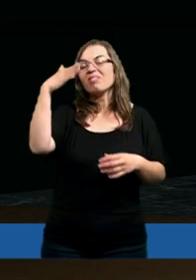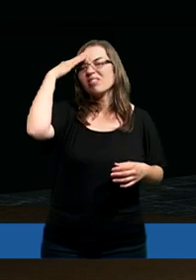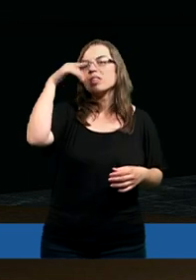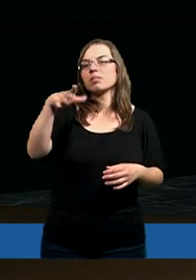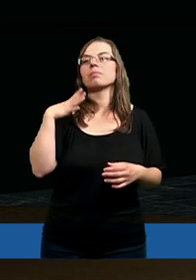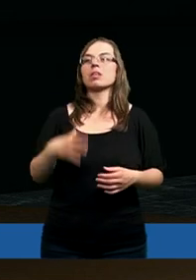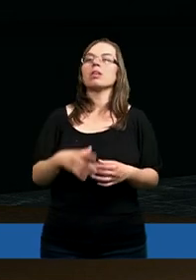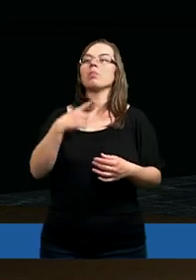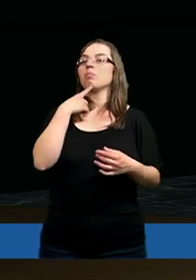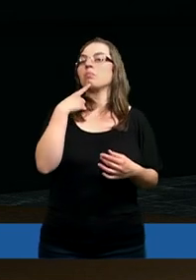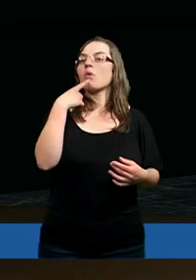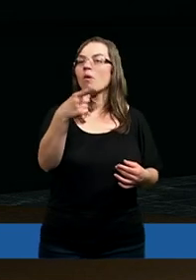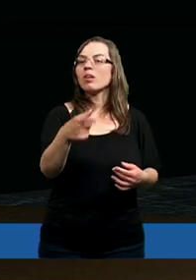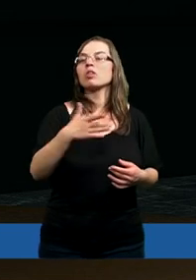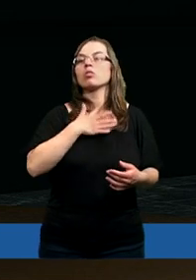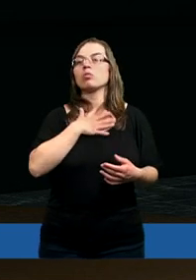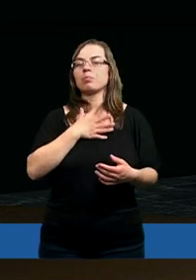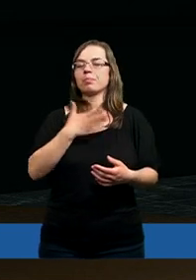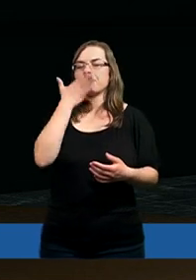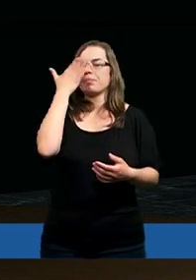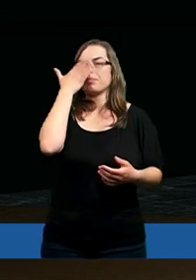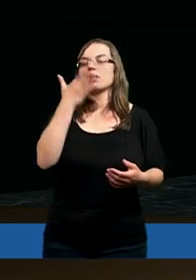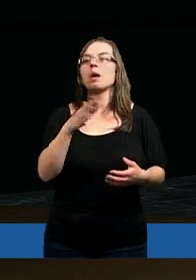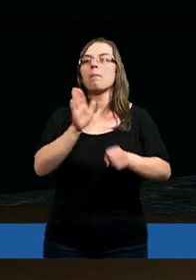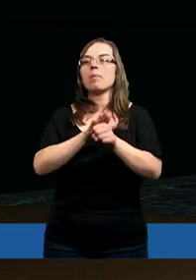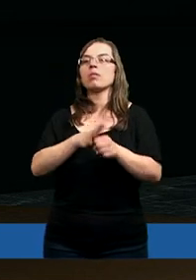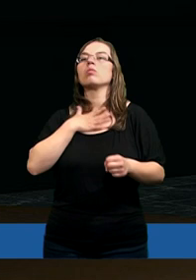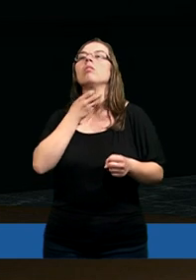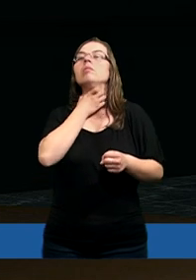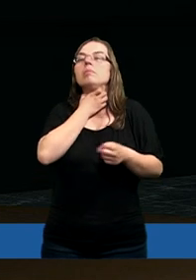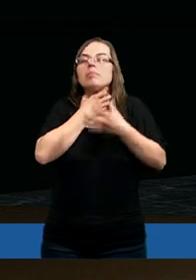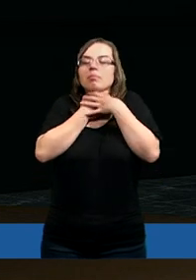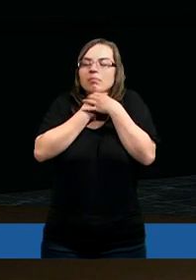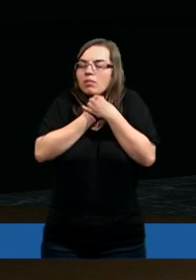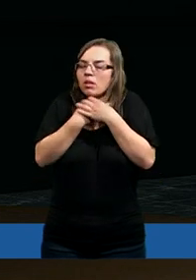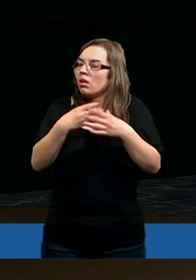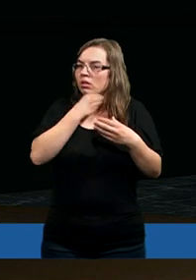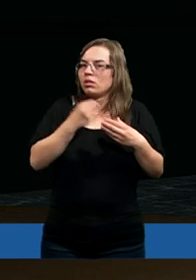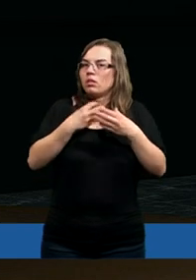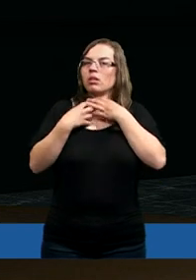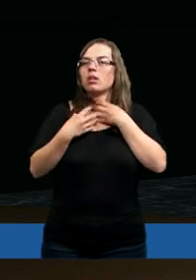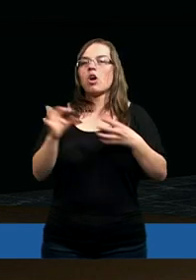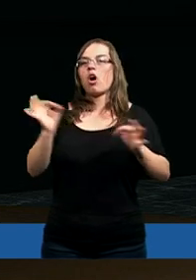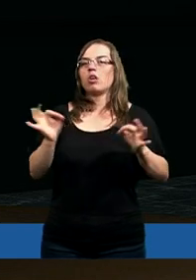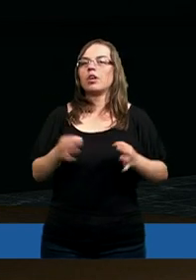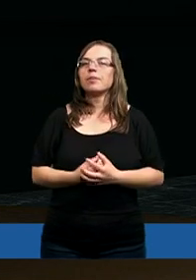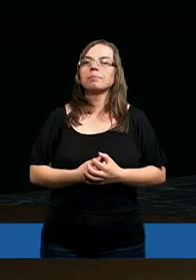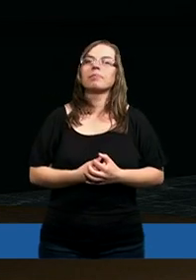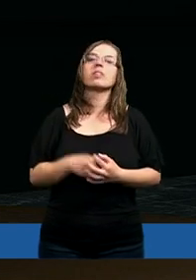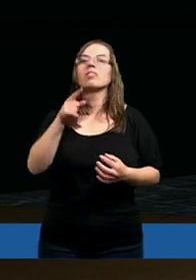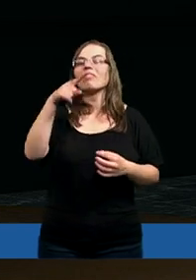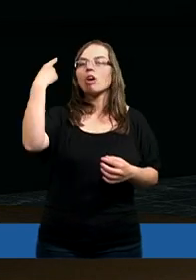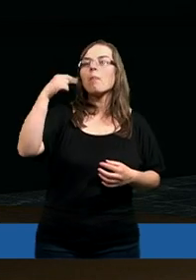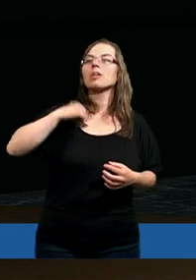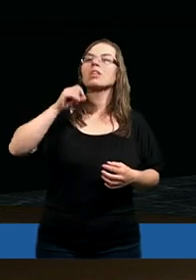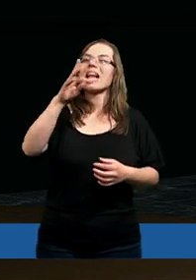powiedział, słuchaj, jak ja poczuję zapach piwa, to mnie coś za gardło chwyta. I wyobraźmy sobie do